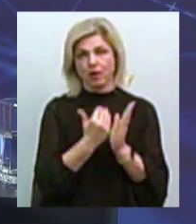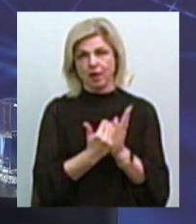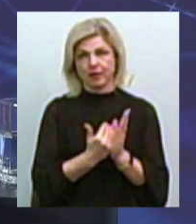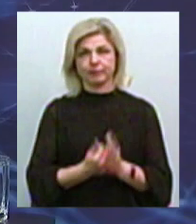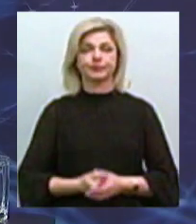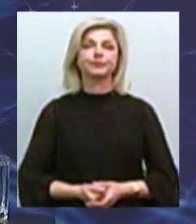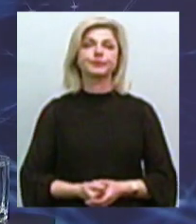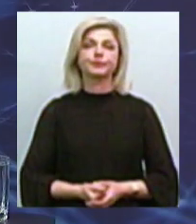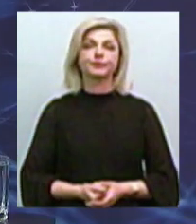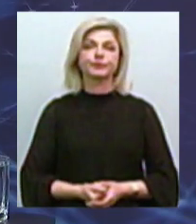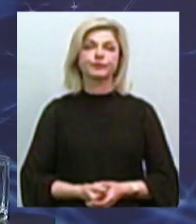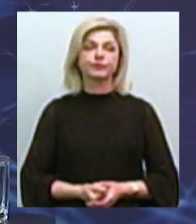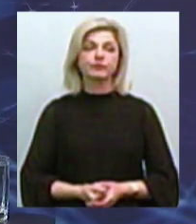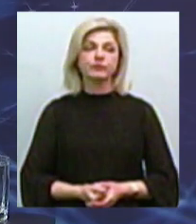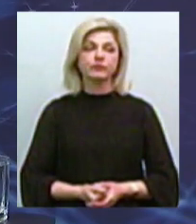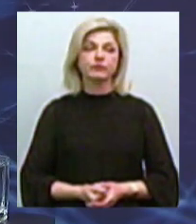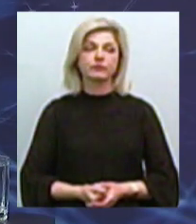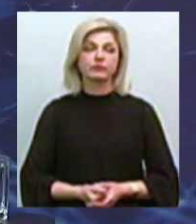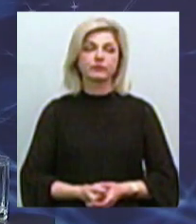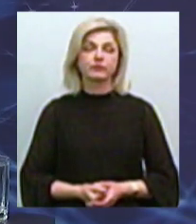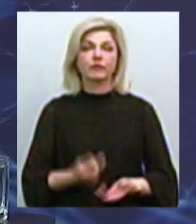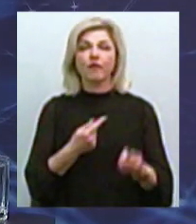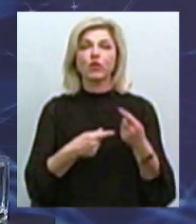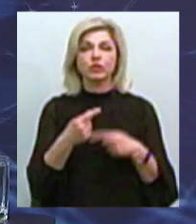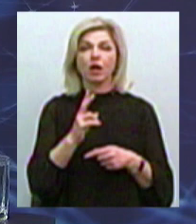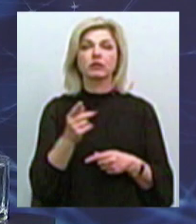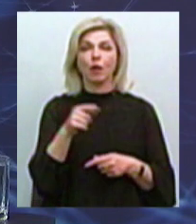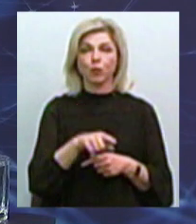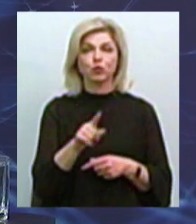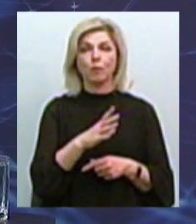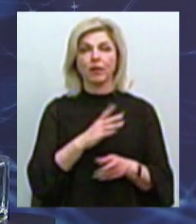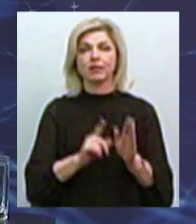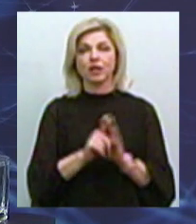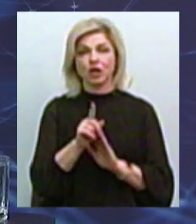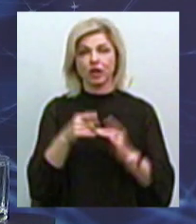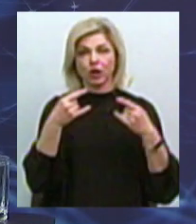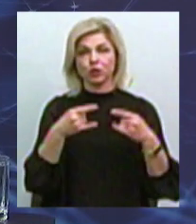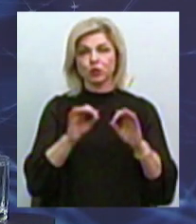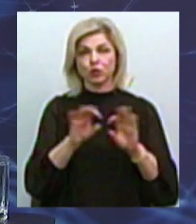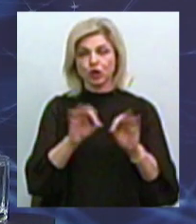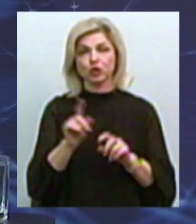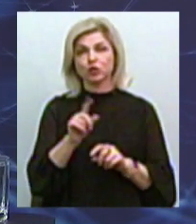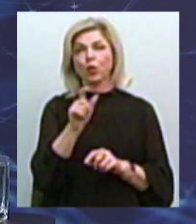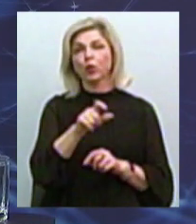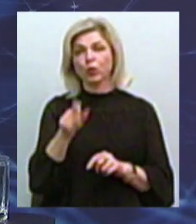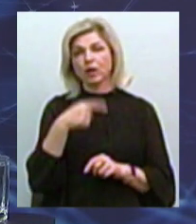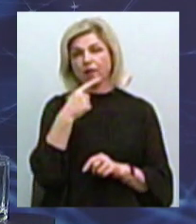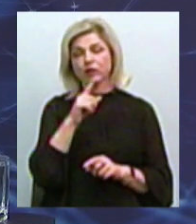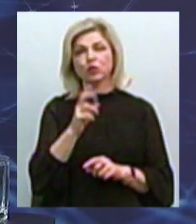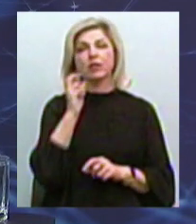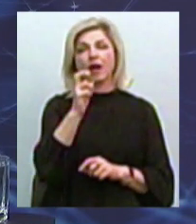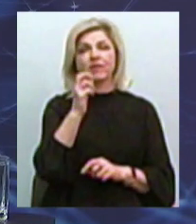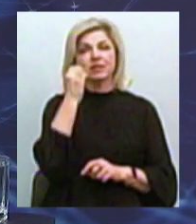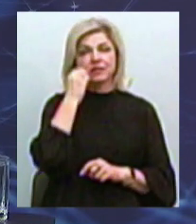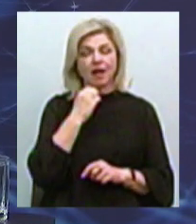Ну, еще раз возвращаемся к тому, что было в начале вашего сюжета, о том, что ехали пассажири и говорили, что трамваи старенькие,